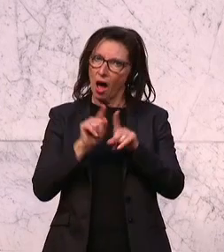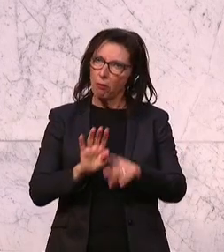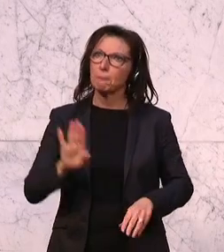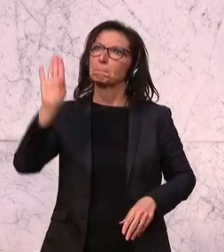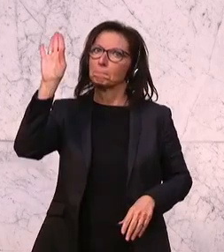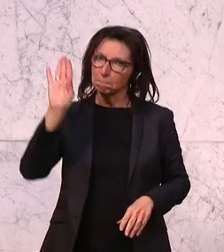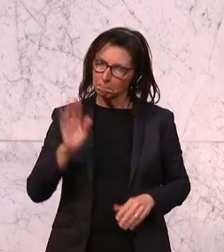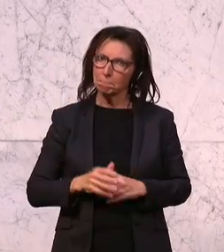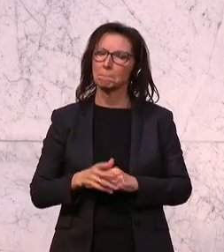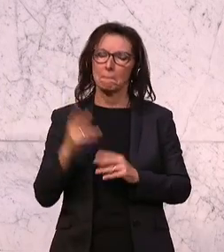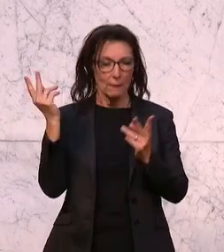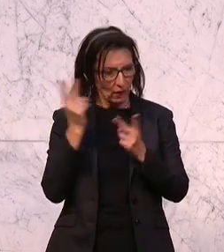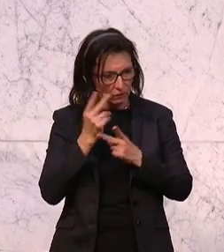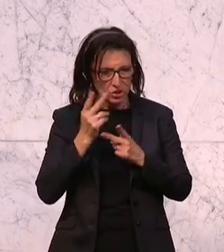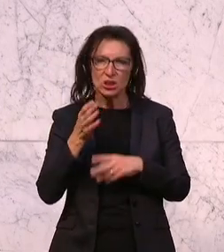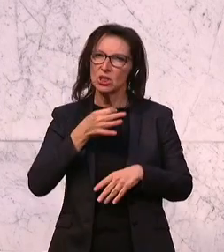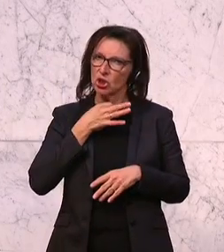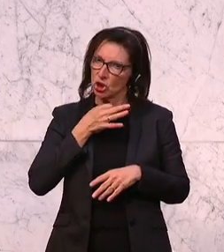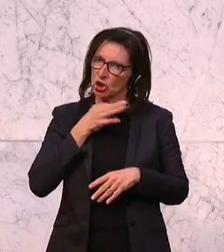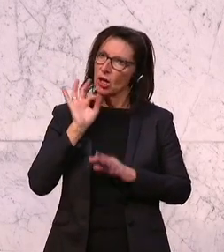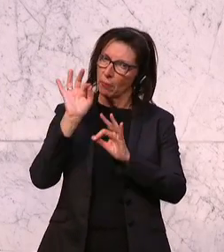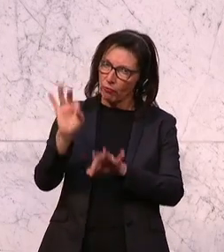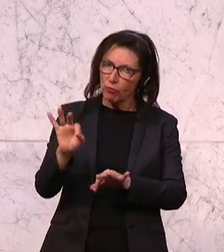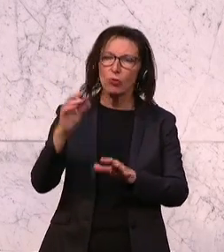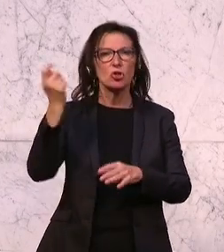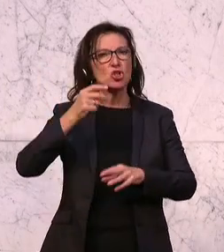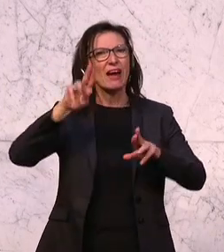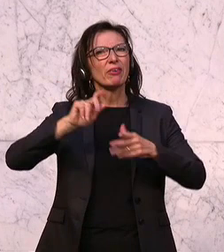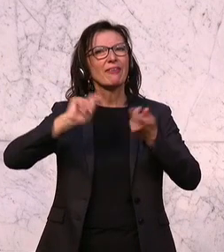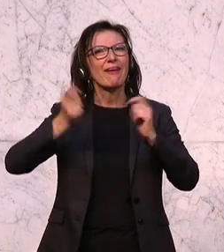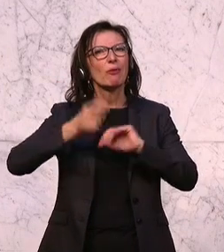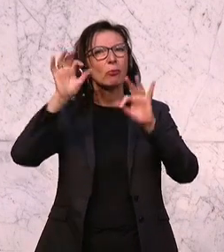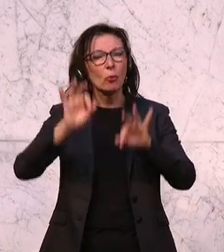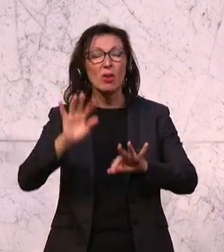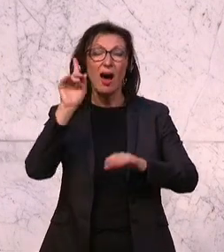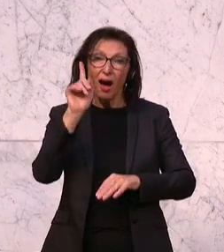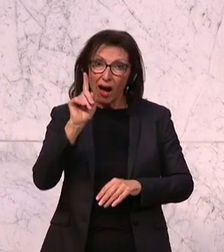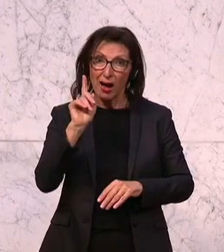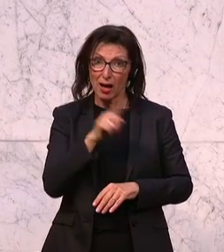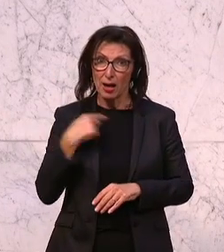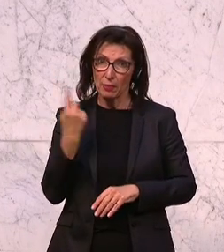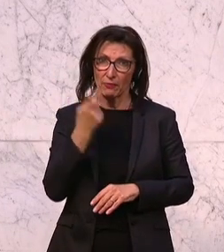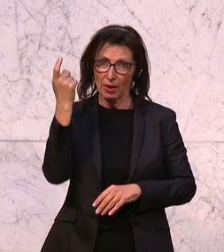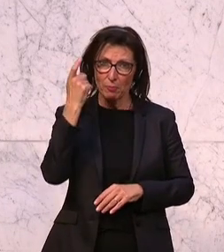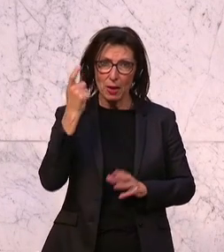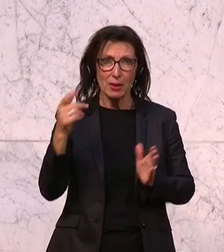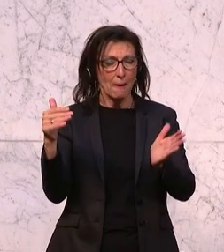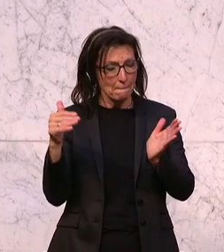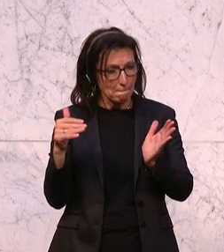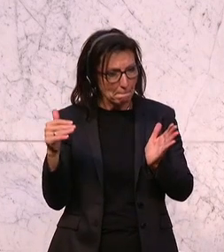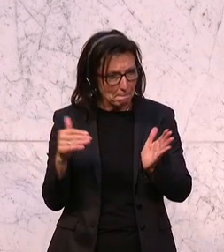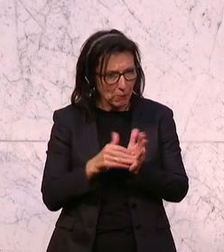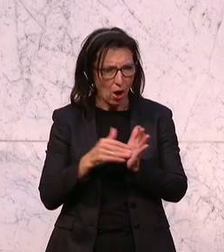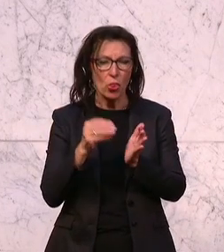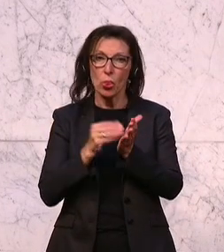eine gute Strafrechtsänderung. Aber wir sind der Meinung, es braucht einfach Konzepte darüber